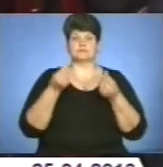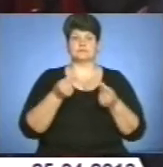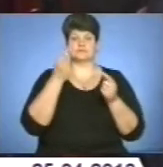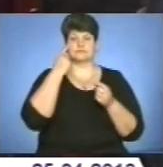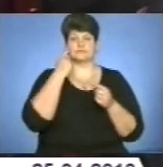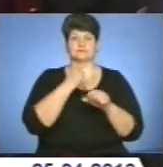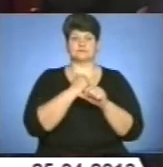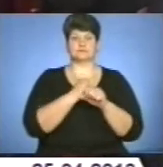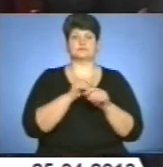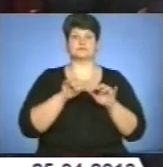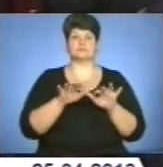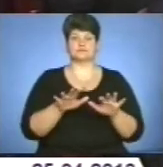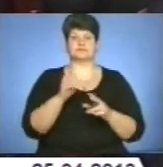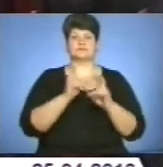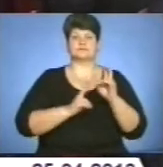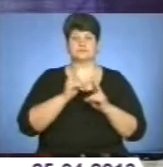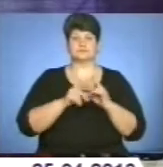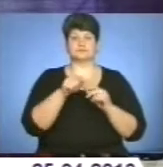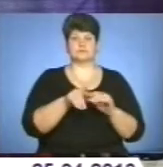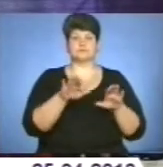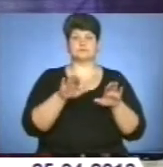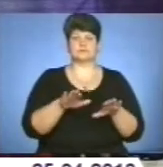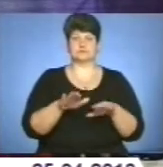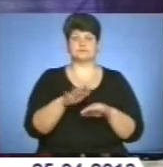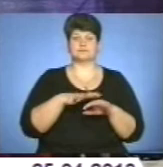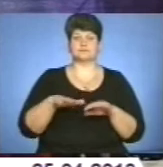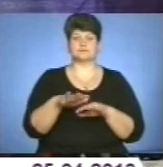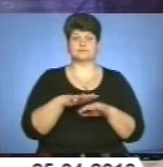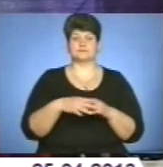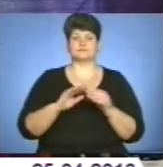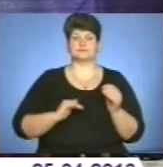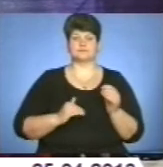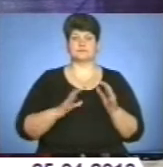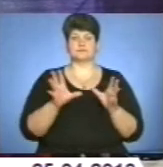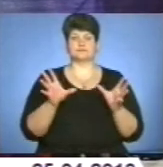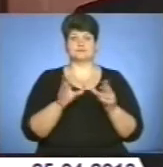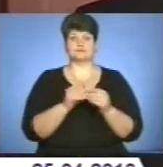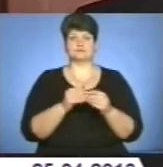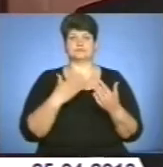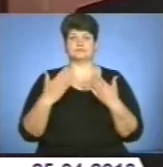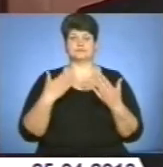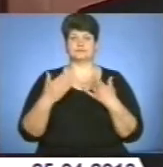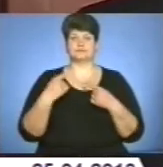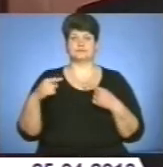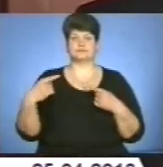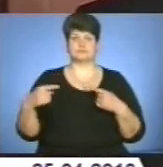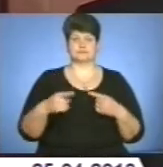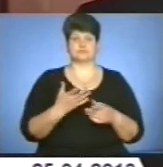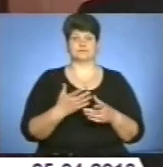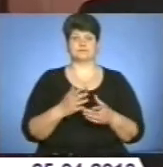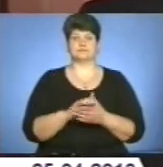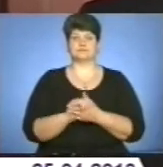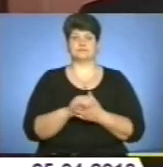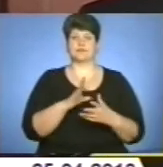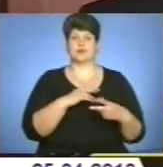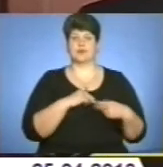діяльність підприємства, а й його місце на ринку бізнесу, займось стосунки з іншими партнерами. Найширіше вітання від голови обласної